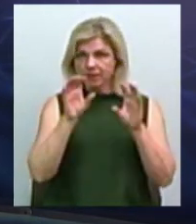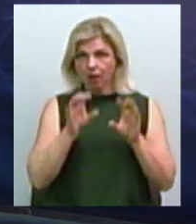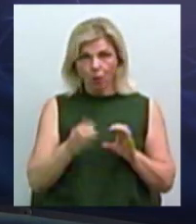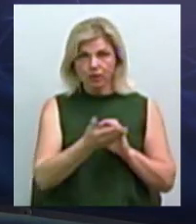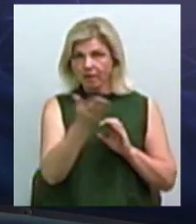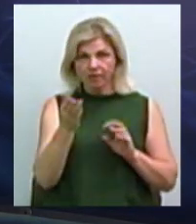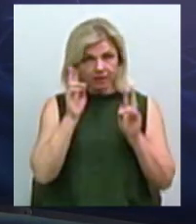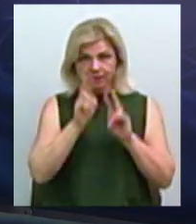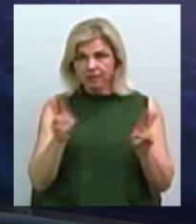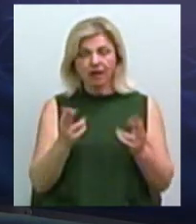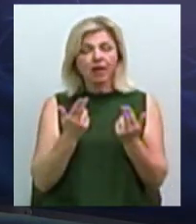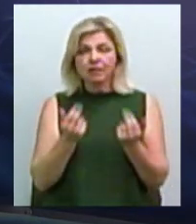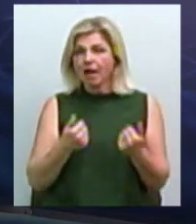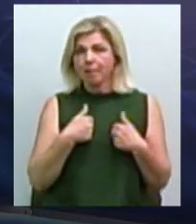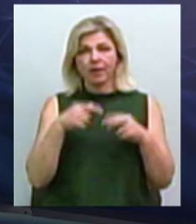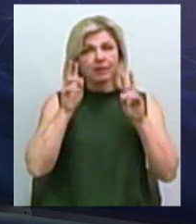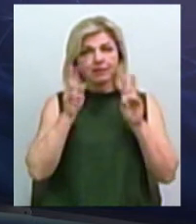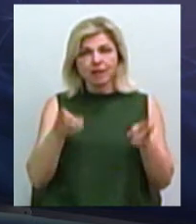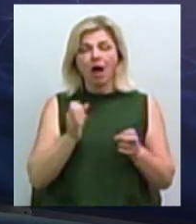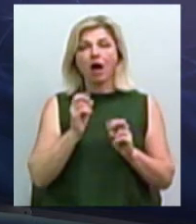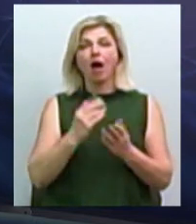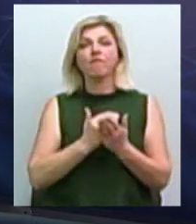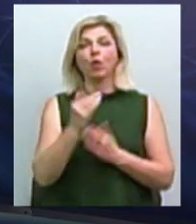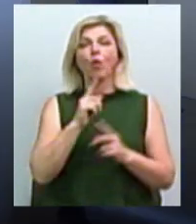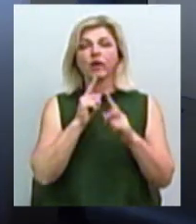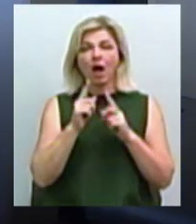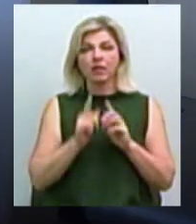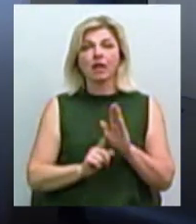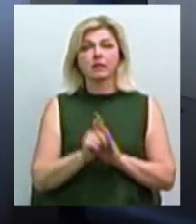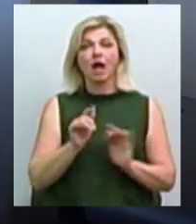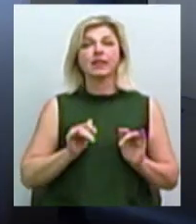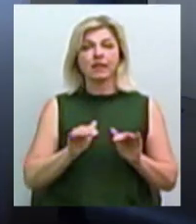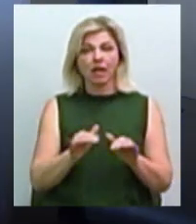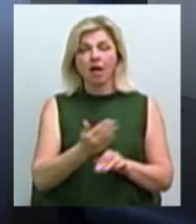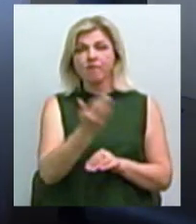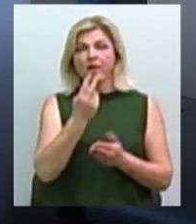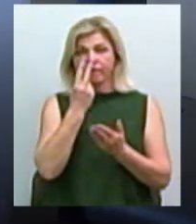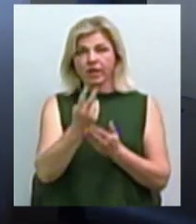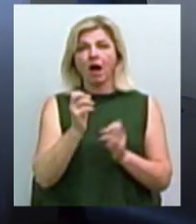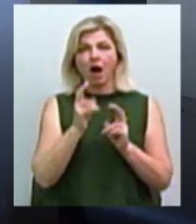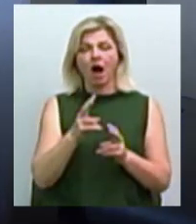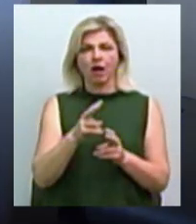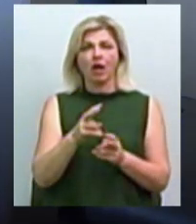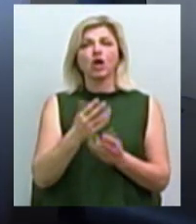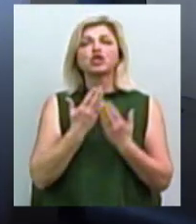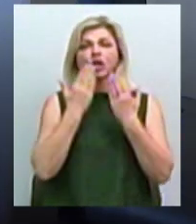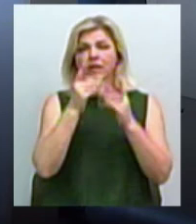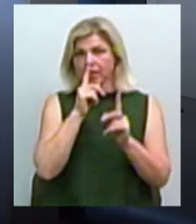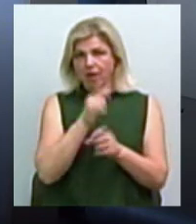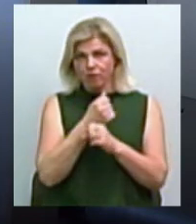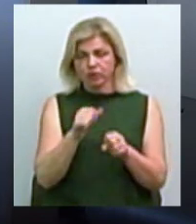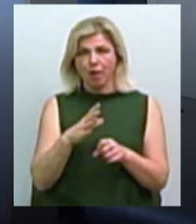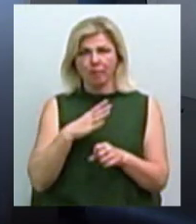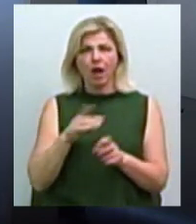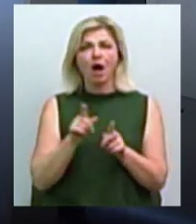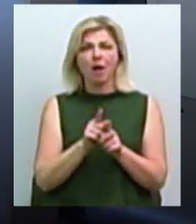не знали. Це все було, знаєте, ви бачили, як тільки Верховна Рада приступила до свіх дій, ви бачили, як вони пакетами приймали ці закони, їх вичитати неможливо було, це все